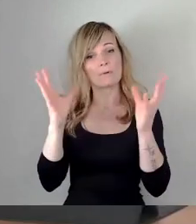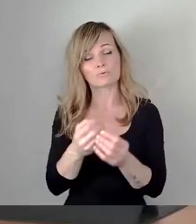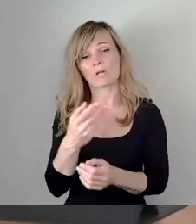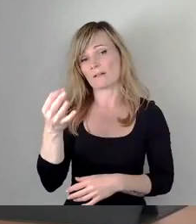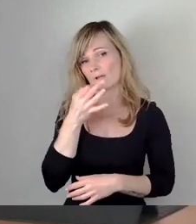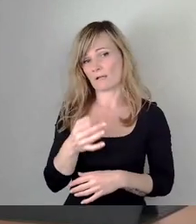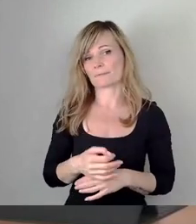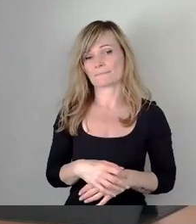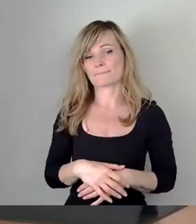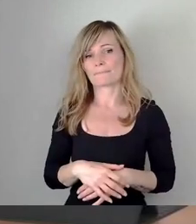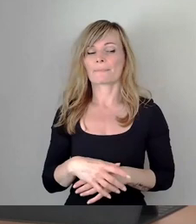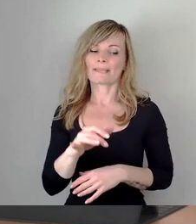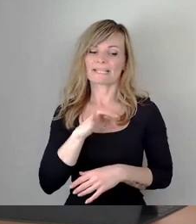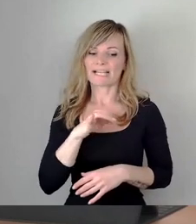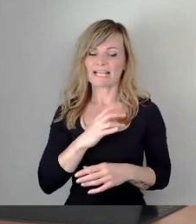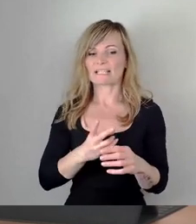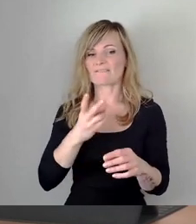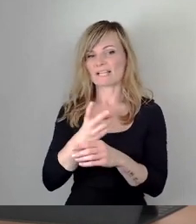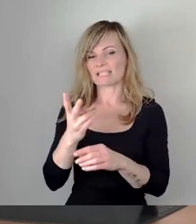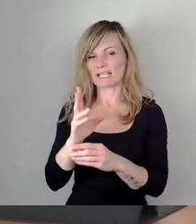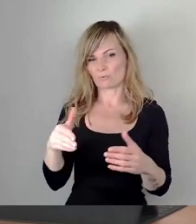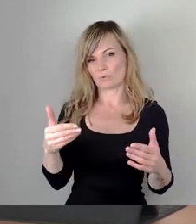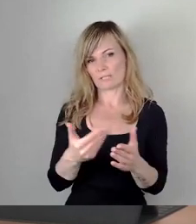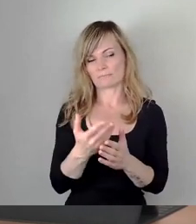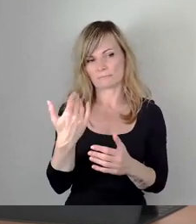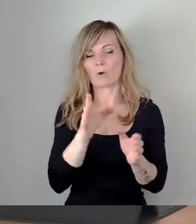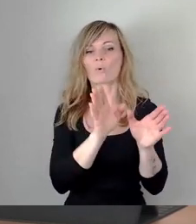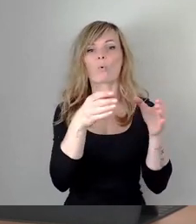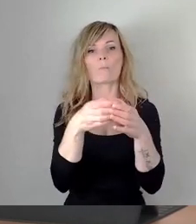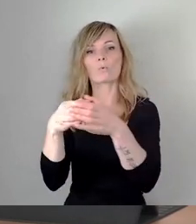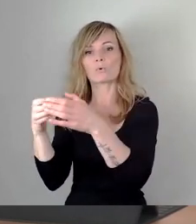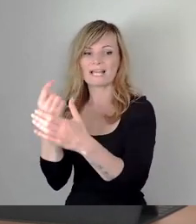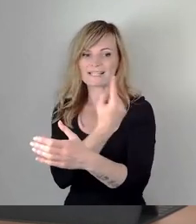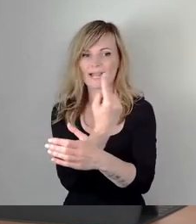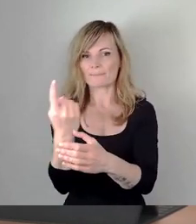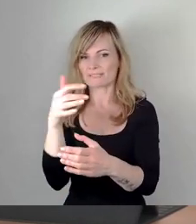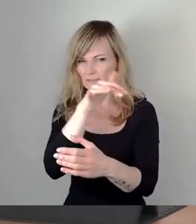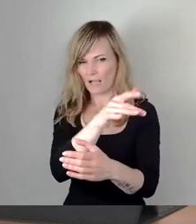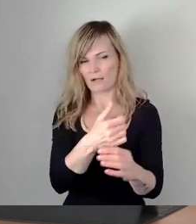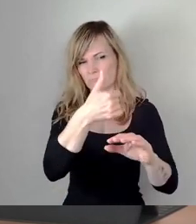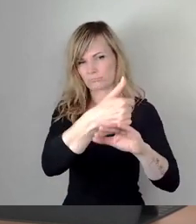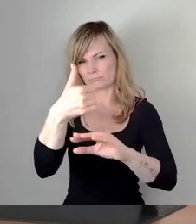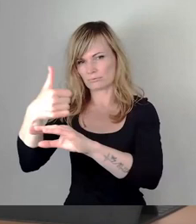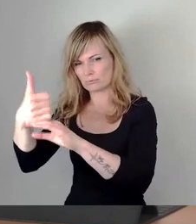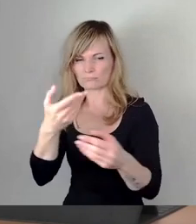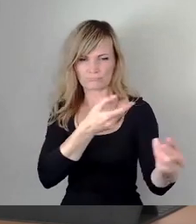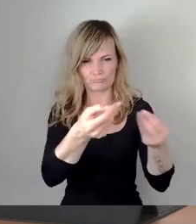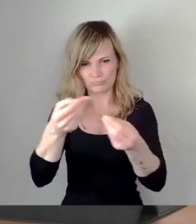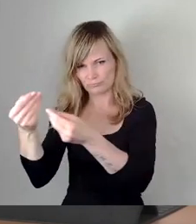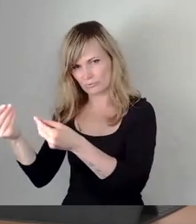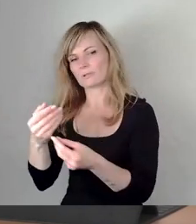Interessensvertretung der Kommunen. So wirken wir gemeinschaftlich in den